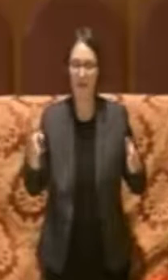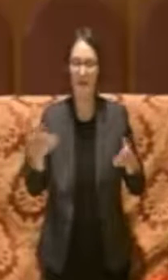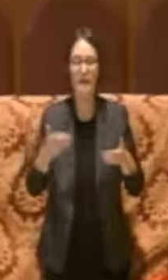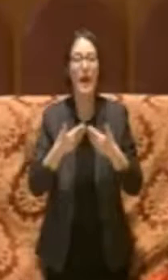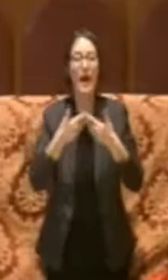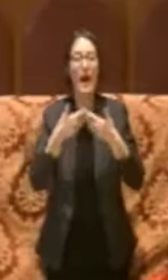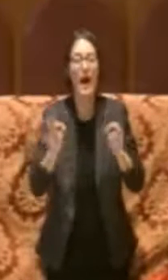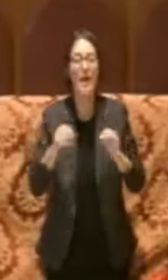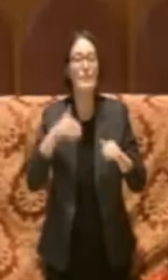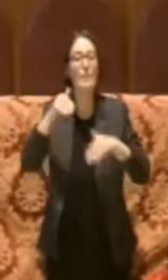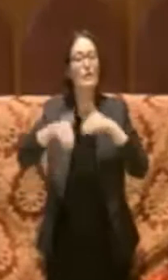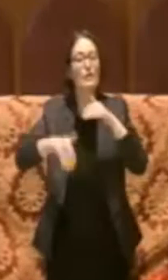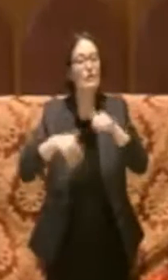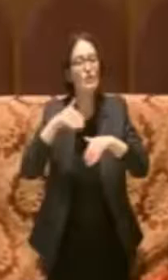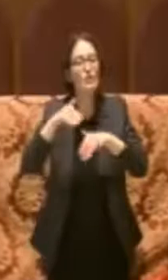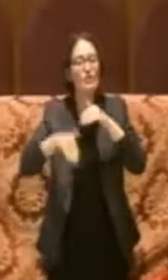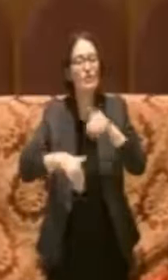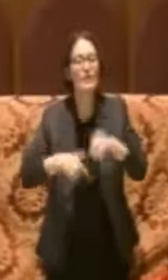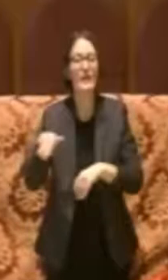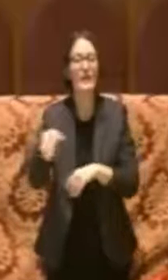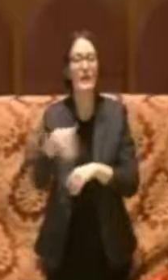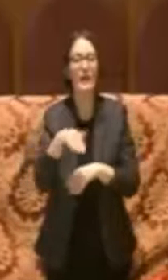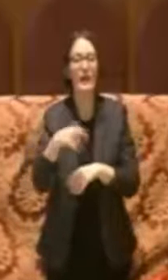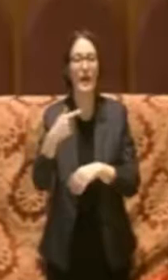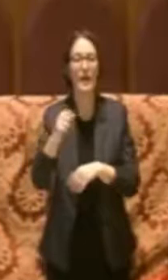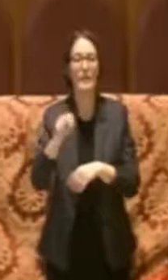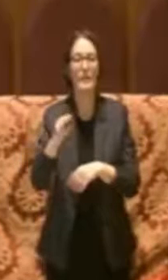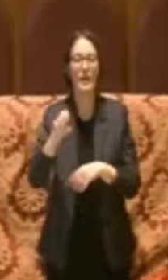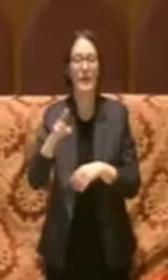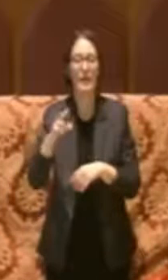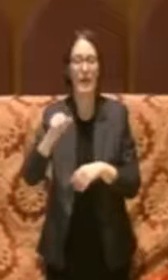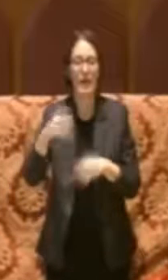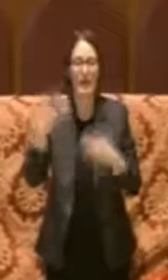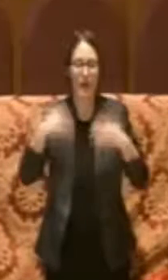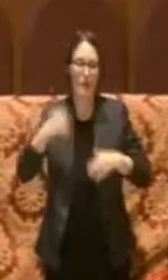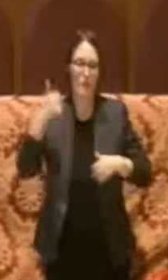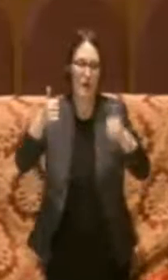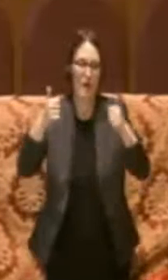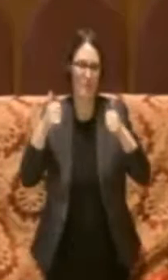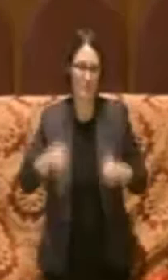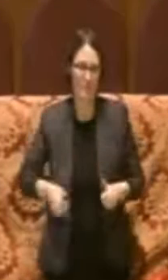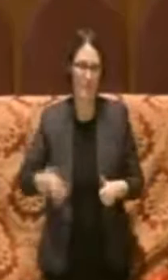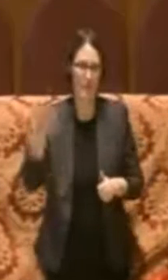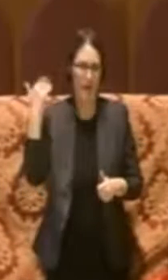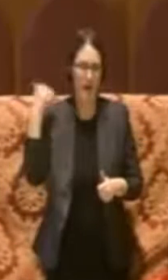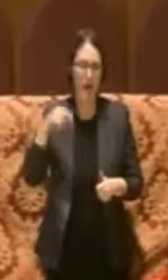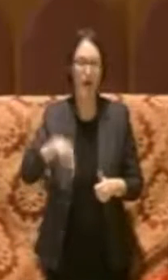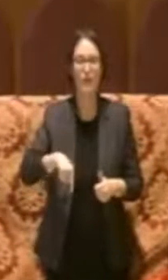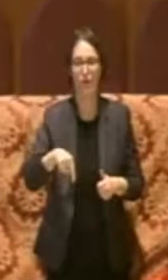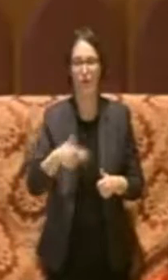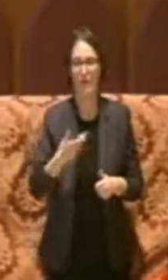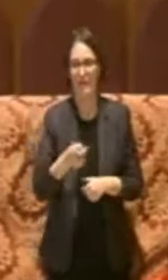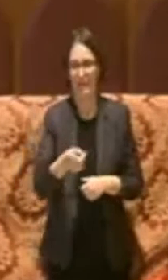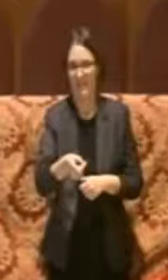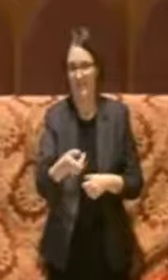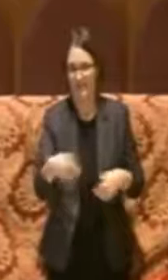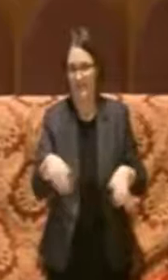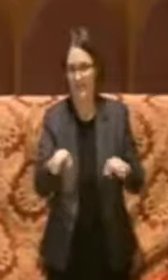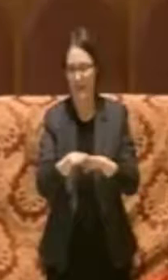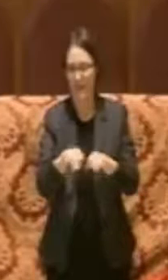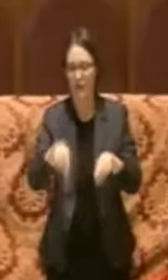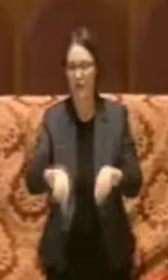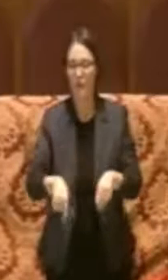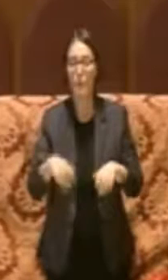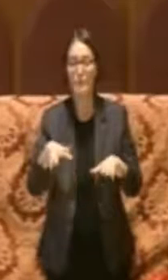Via Taverna, che è stata oggetto di un bando, che è stato portato a termine. Si firmerà all'inizio dell